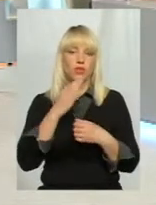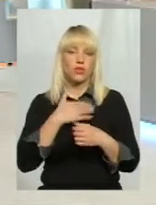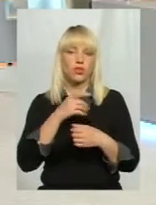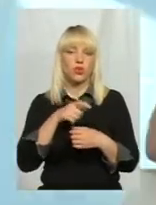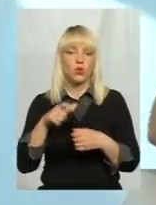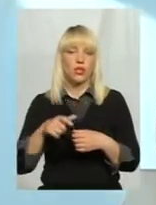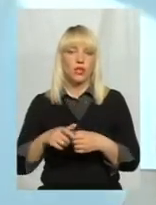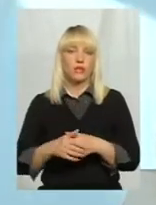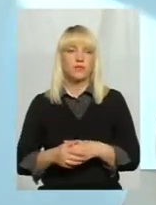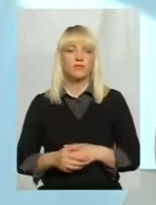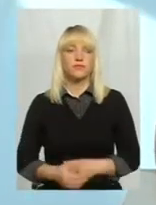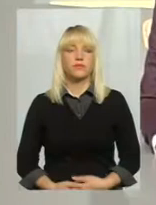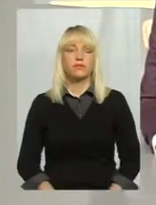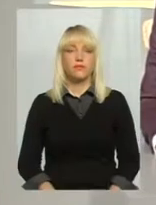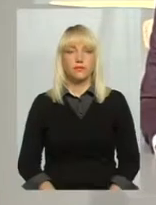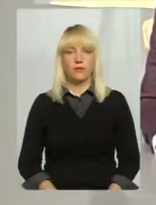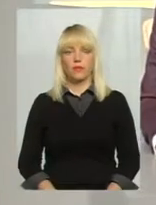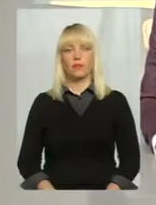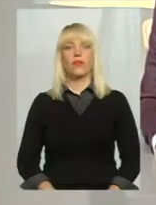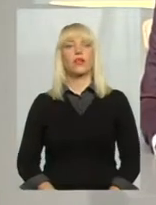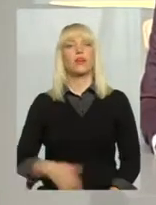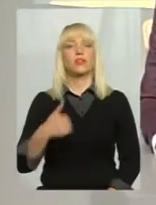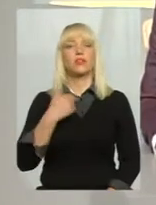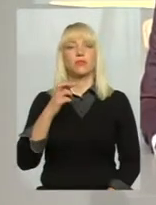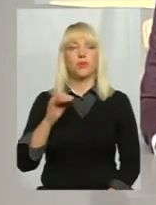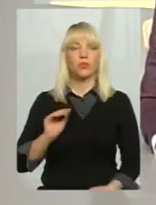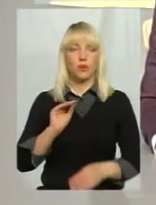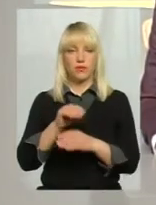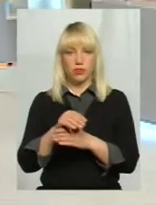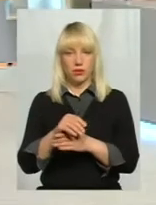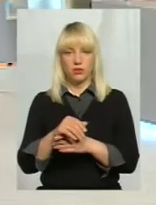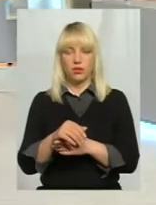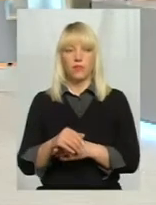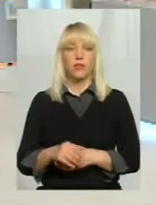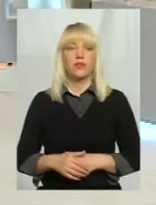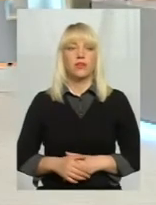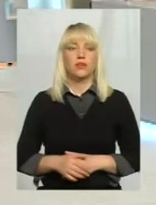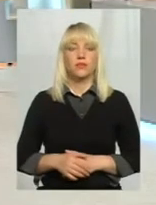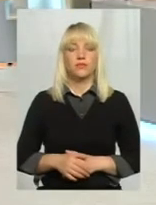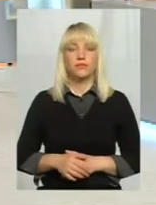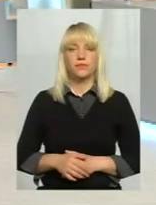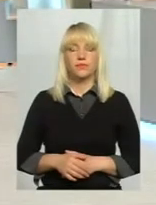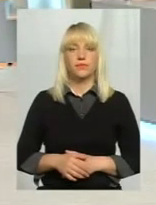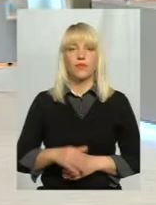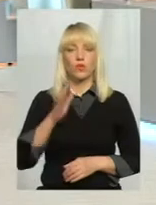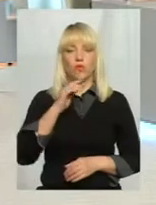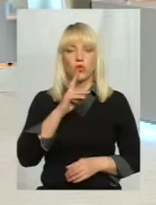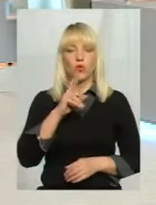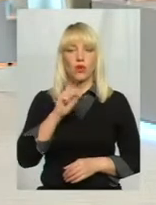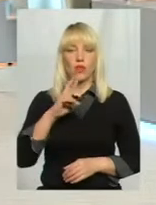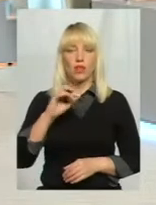міста. Я хотів би додати, бо пан Сунислав не сказав, в принципі водоканал зробив